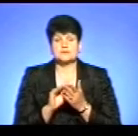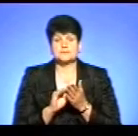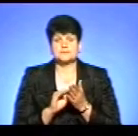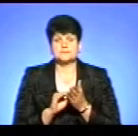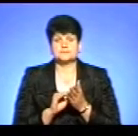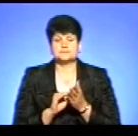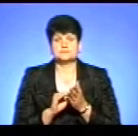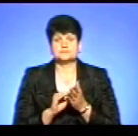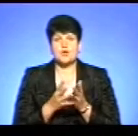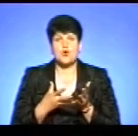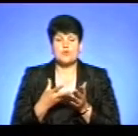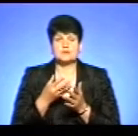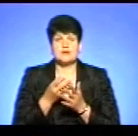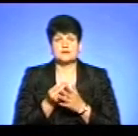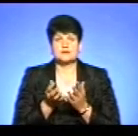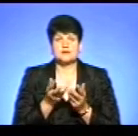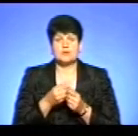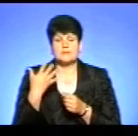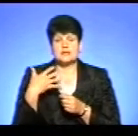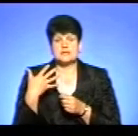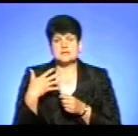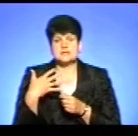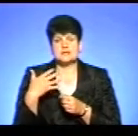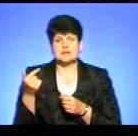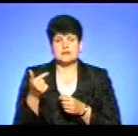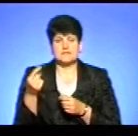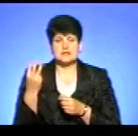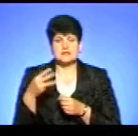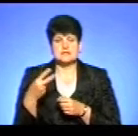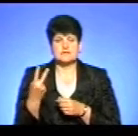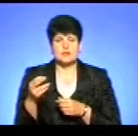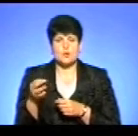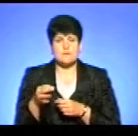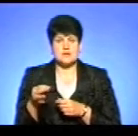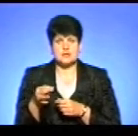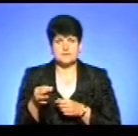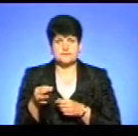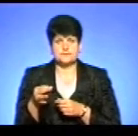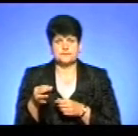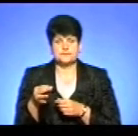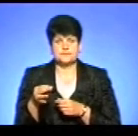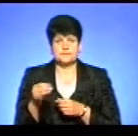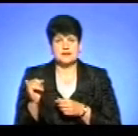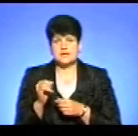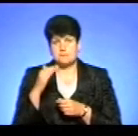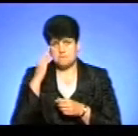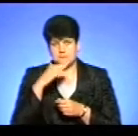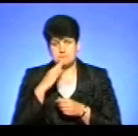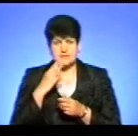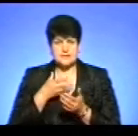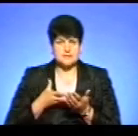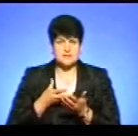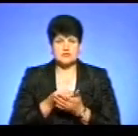що оплата нараховується 50 гривень, 32 копійки, і батьки сплачують за